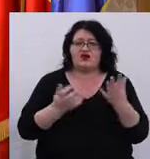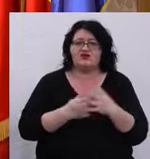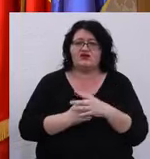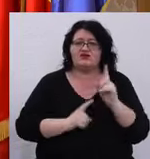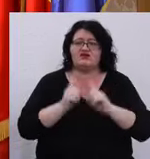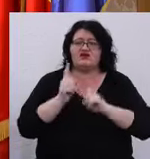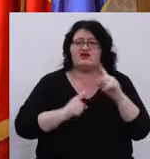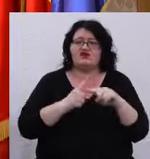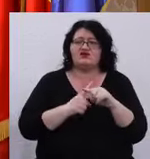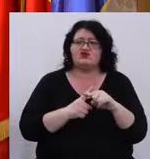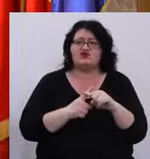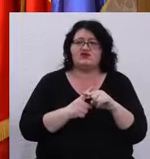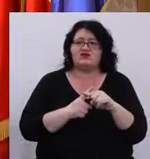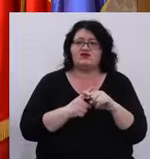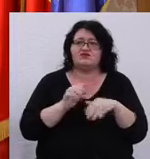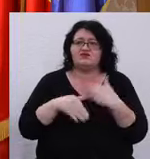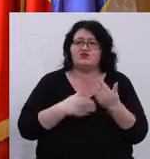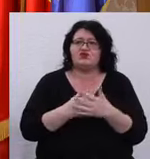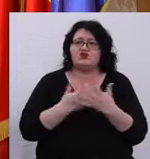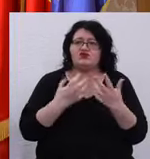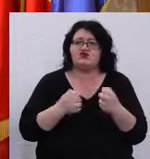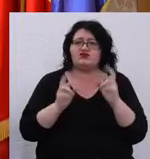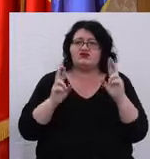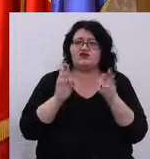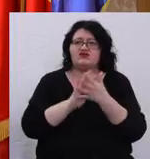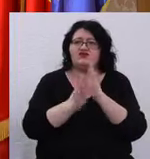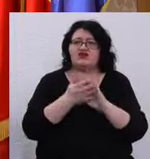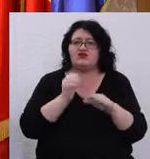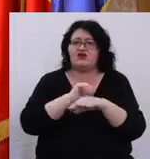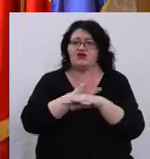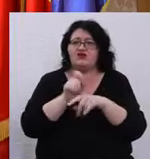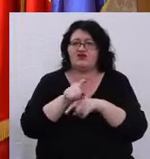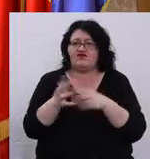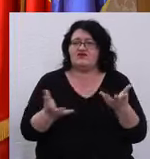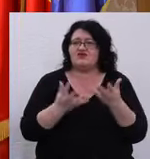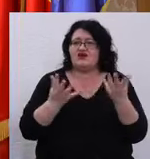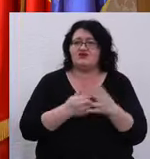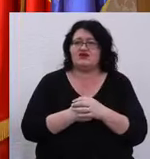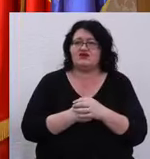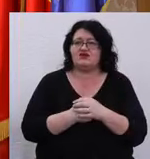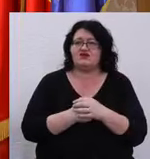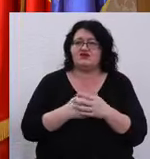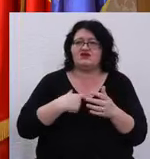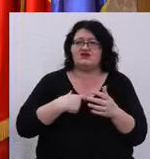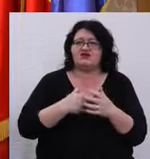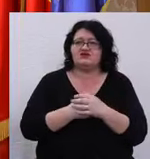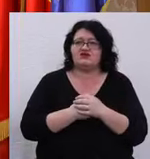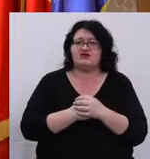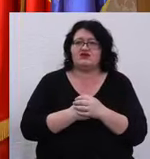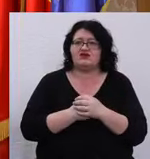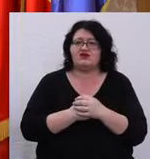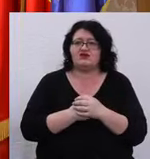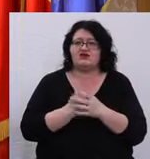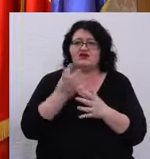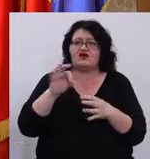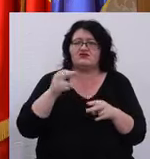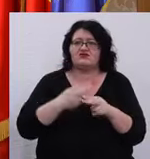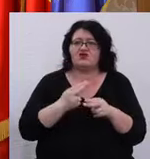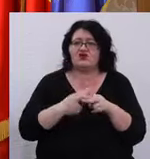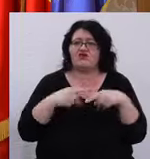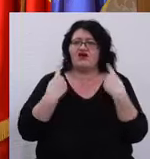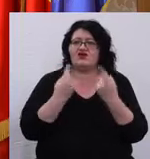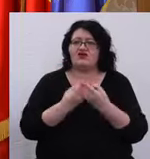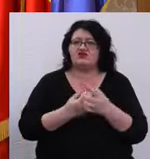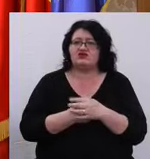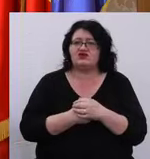dar și după ce sperăm să va termina pandemia cât mai repede să o putem utiliza și pentru ceilalți pacienți ai noștri.